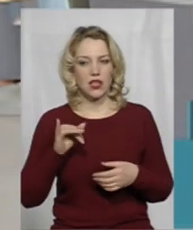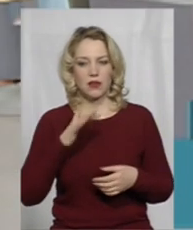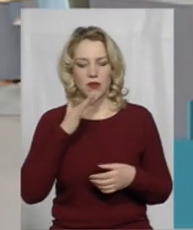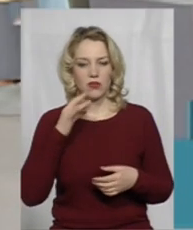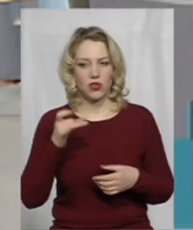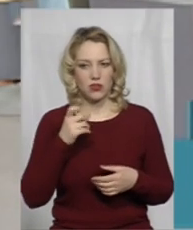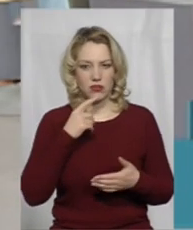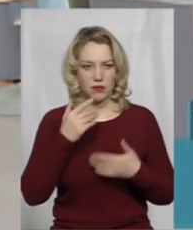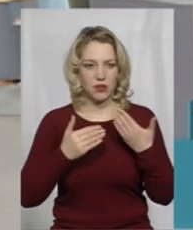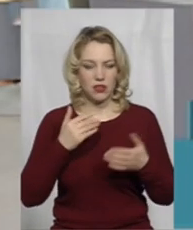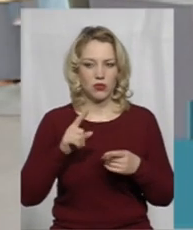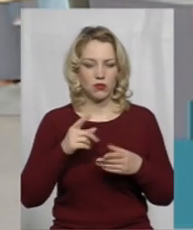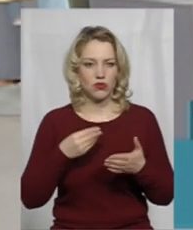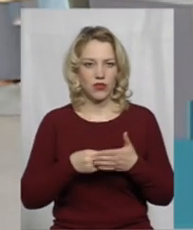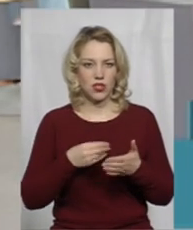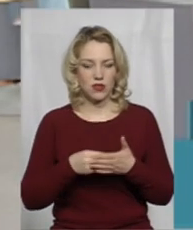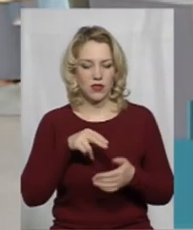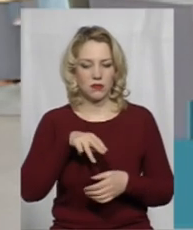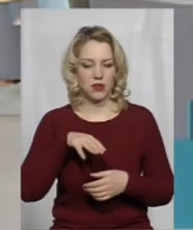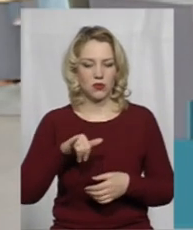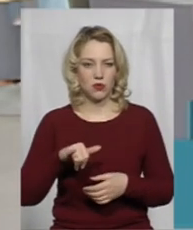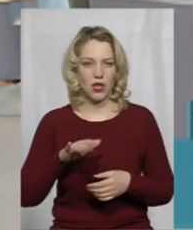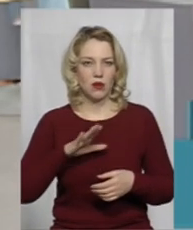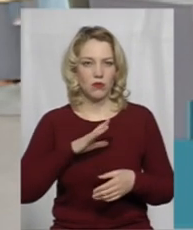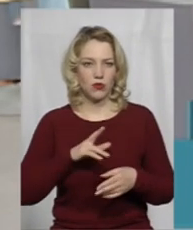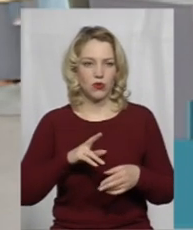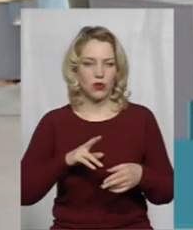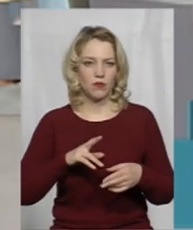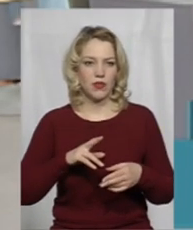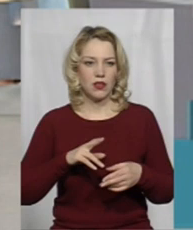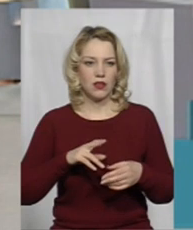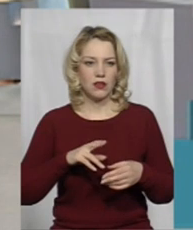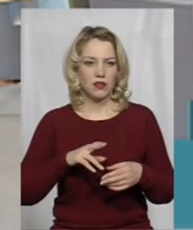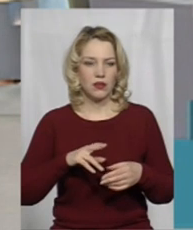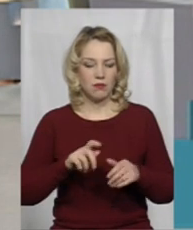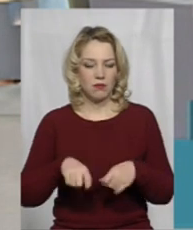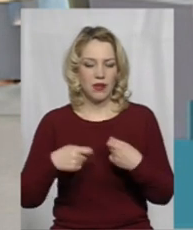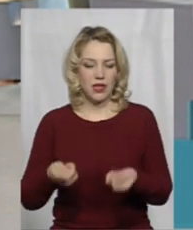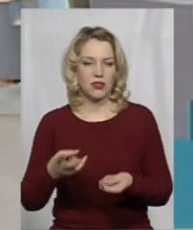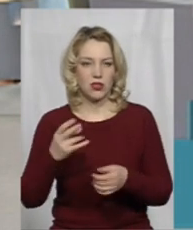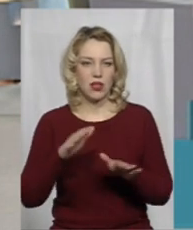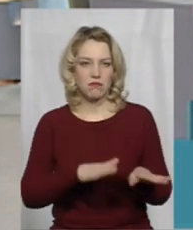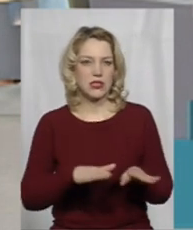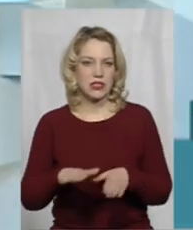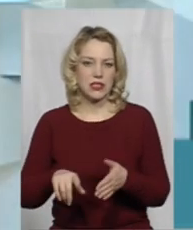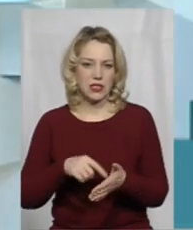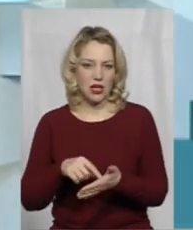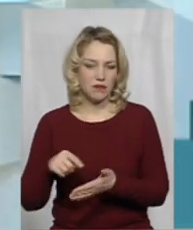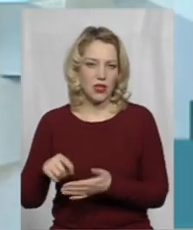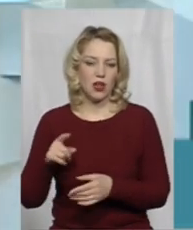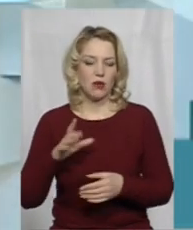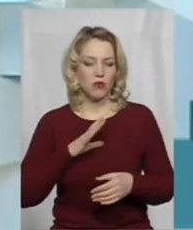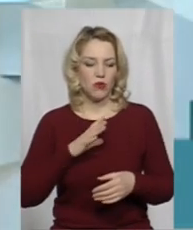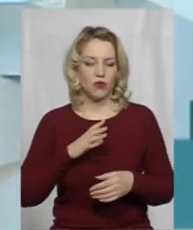раз стояло, тому що фінансування профтехосвіти було передано на місця. Був великий ризик того, що